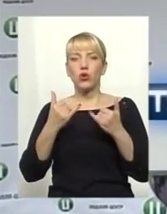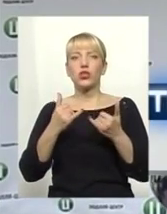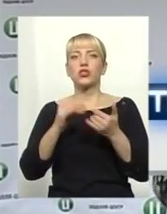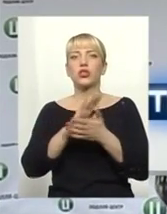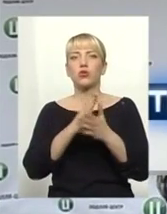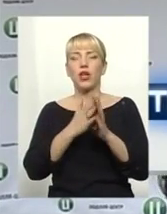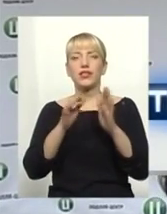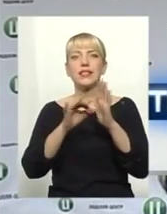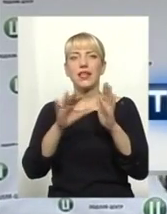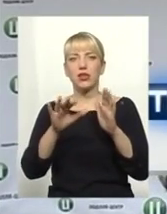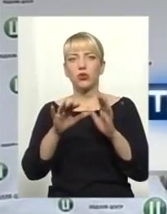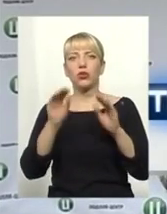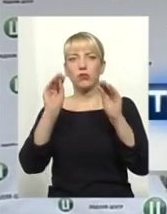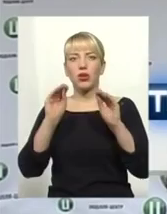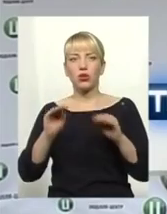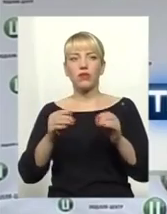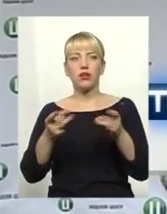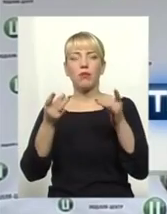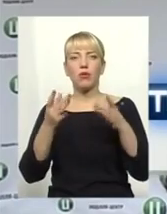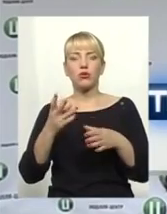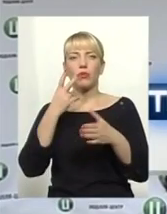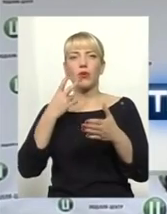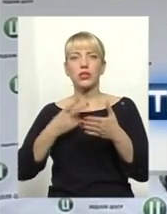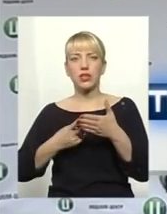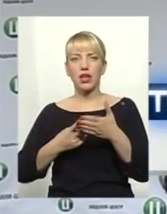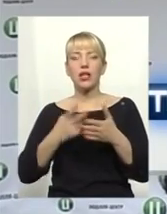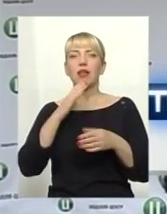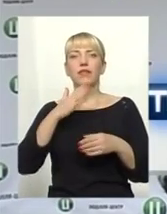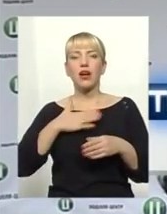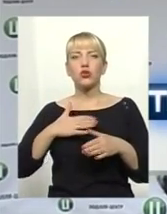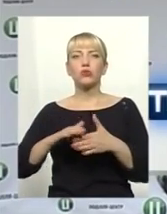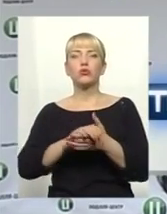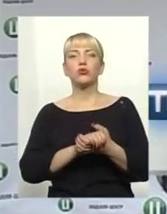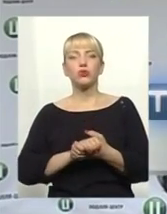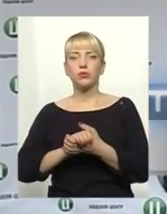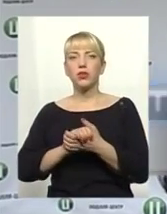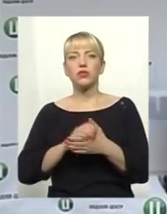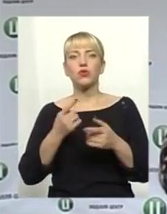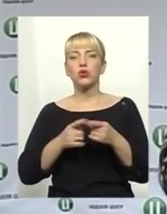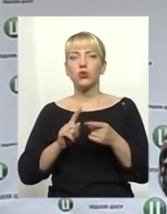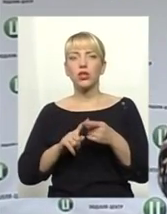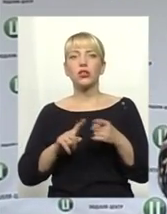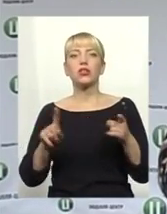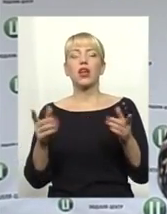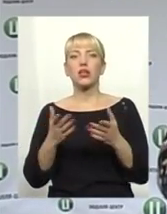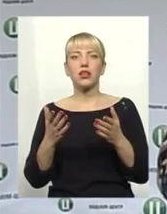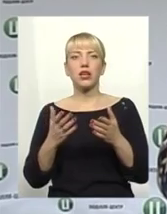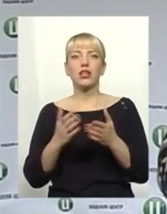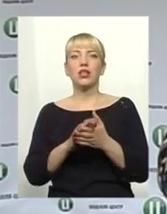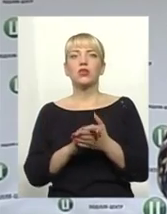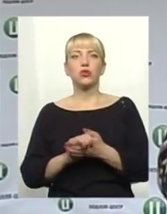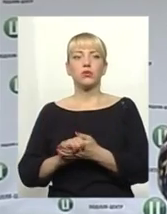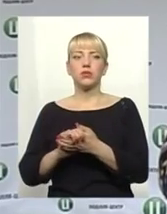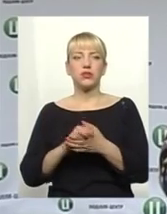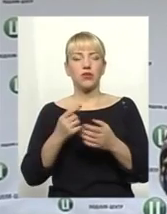декларуванням просто показала нашому суспільству ту картину, яку це